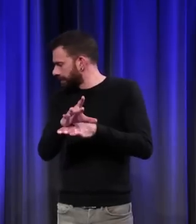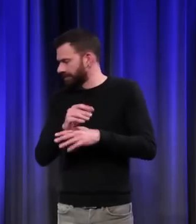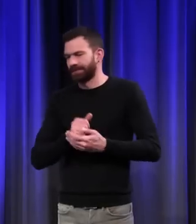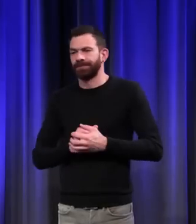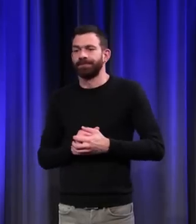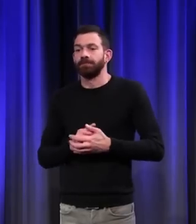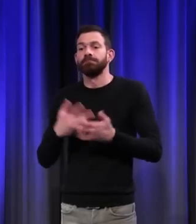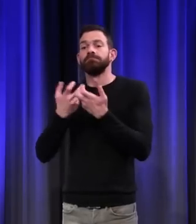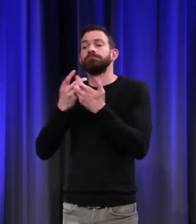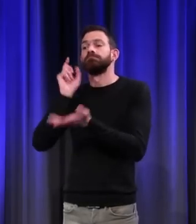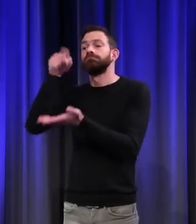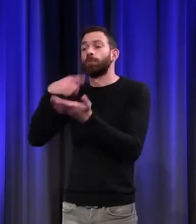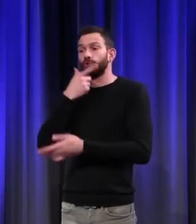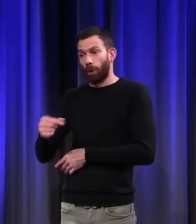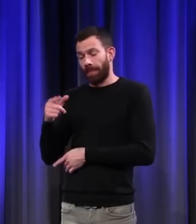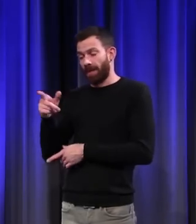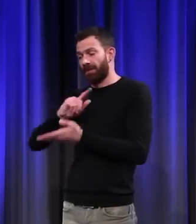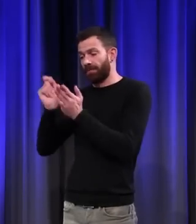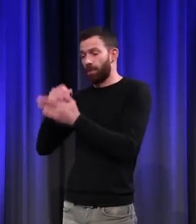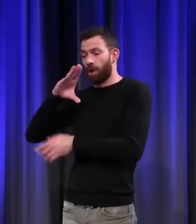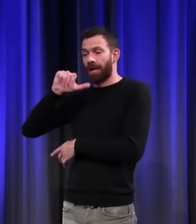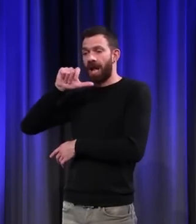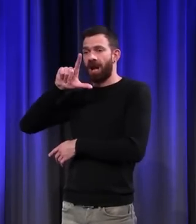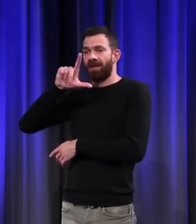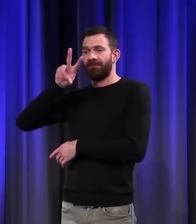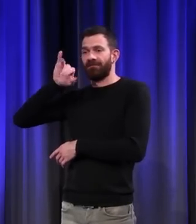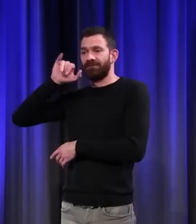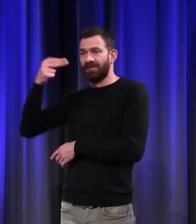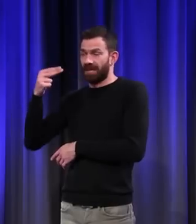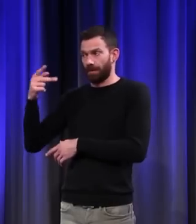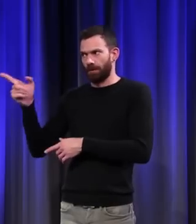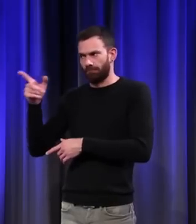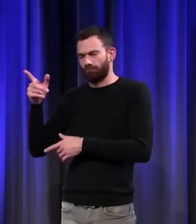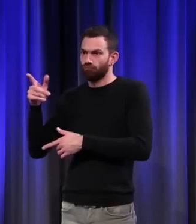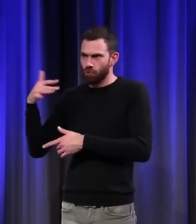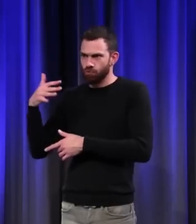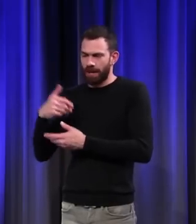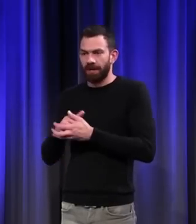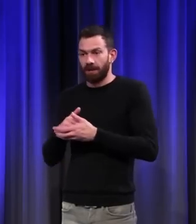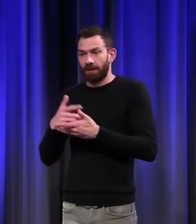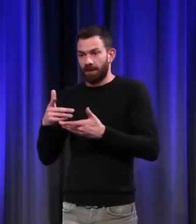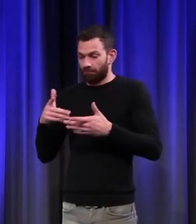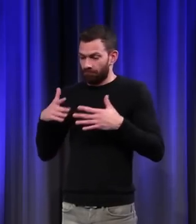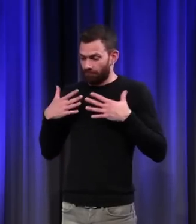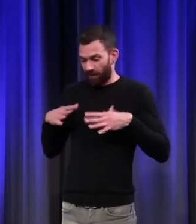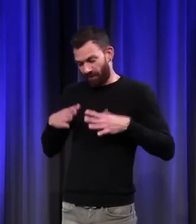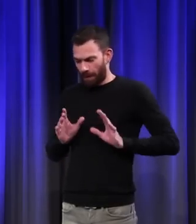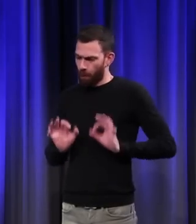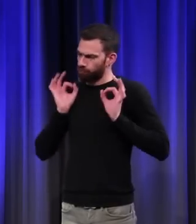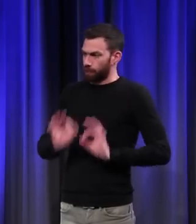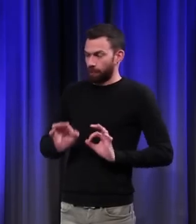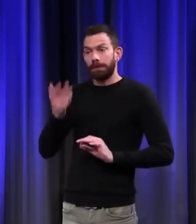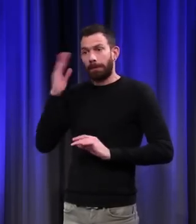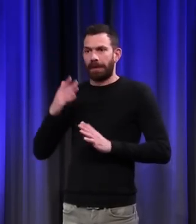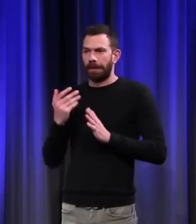à Genève, sous Calvin, vers 1550, il ne fait pas bon de ne pas être habillé comme on doit être habillé.